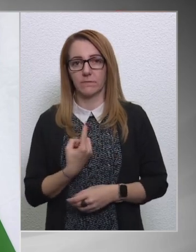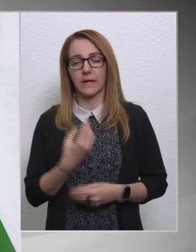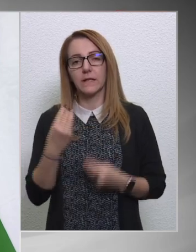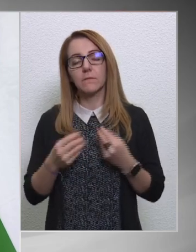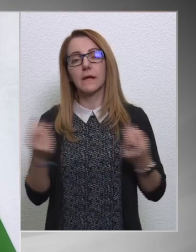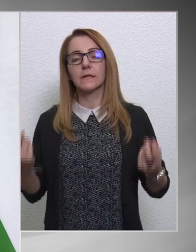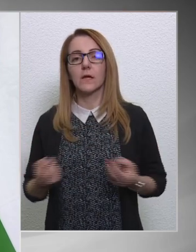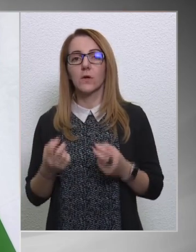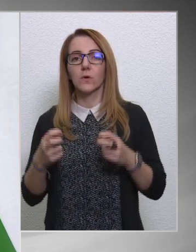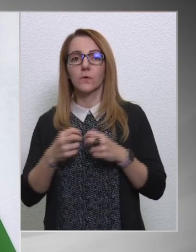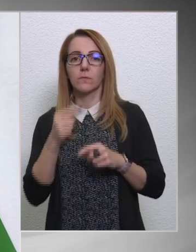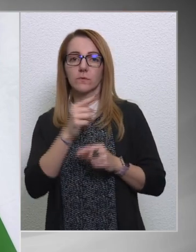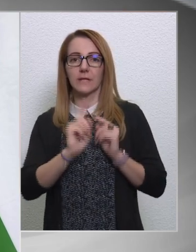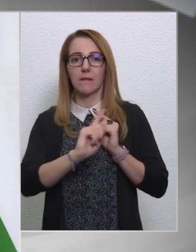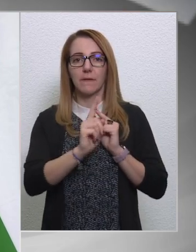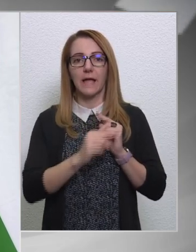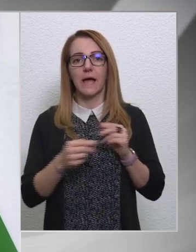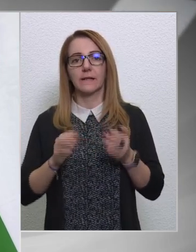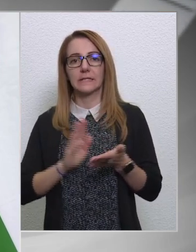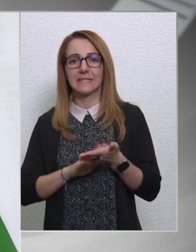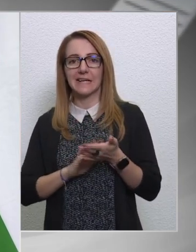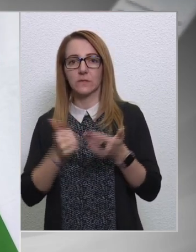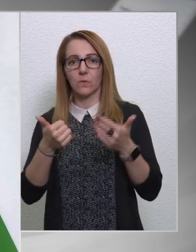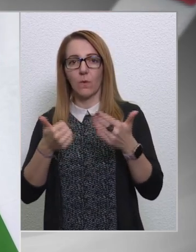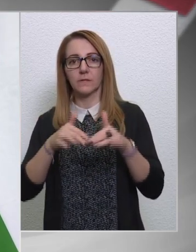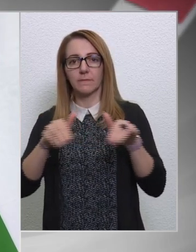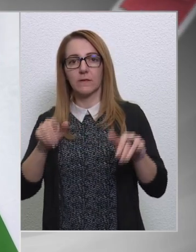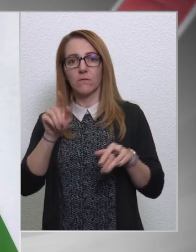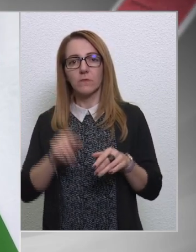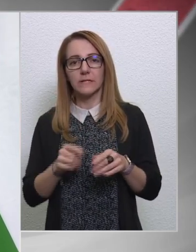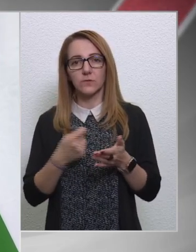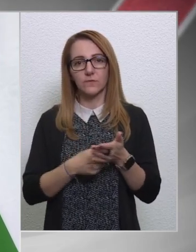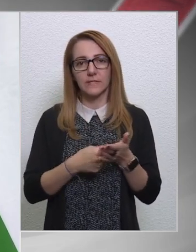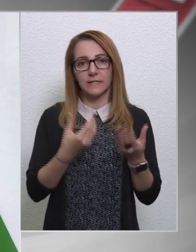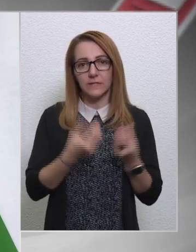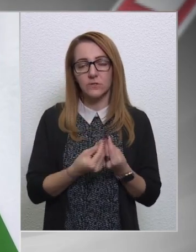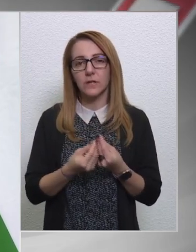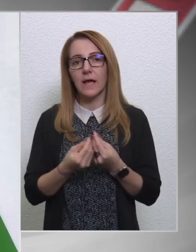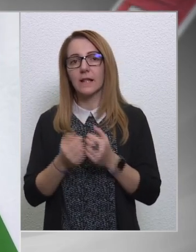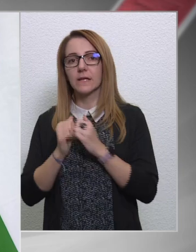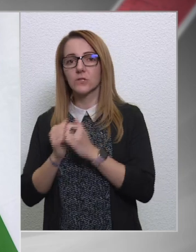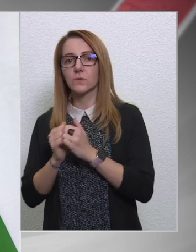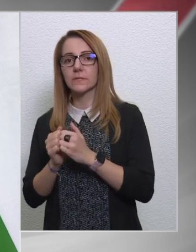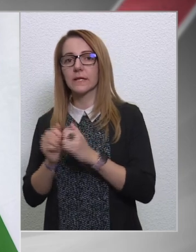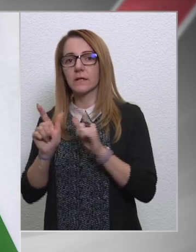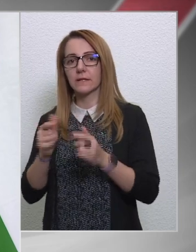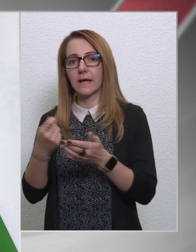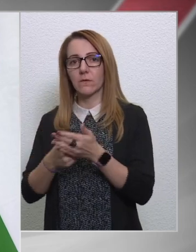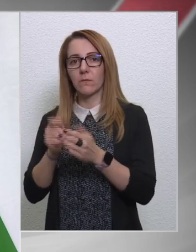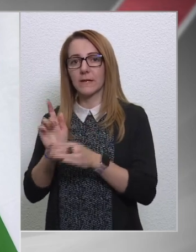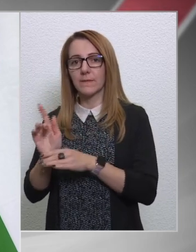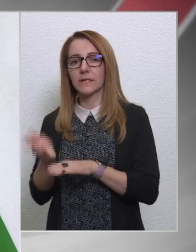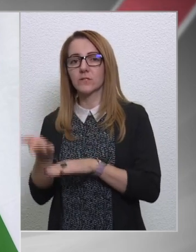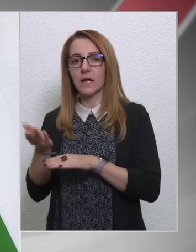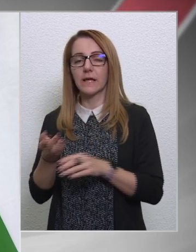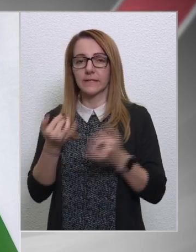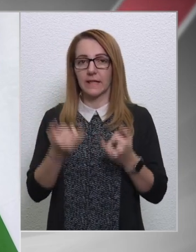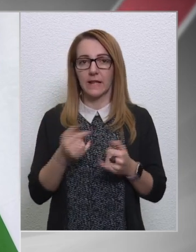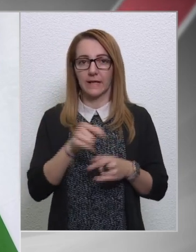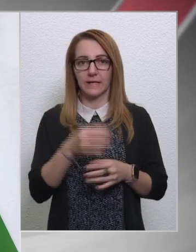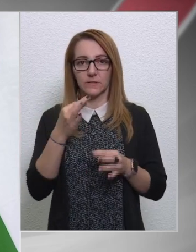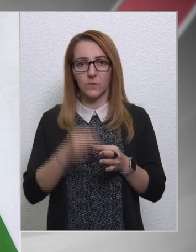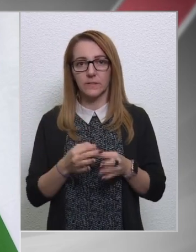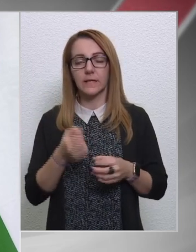mert könnyű Brüsszelbe járni nettó 6 millió forintos fizetéssel, és küzdeni az áll, hogy a tanárok béremelést kapjanak. Pillanatnyilag ez történik, ha a magyar baloldal